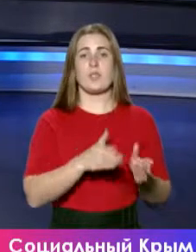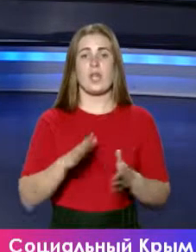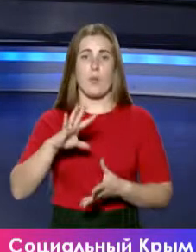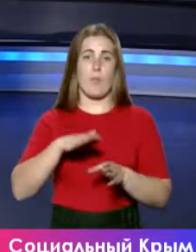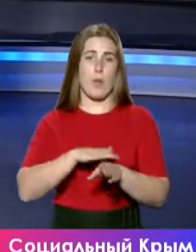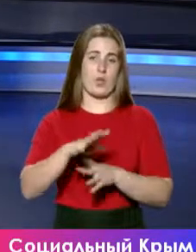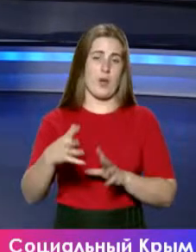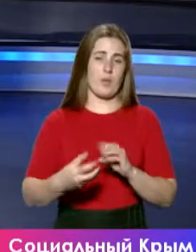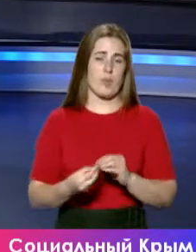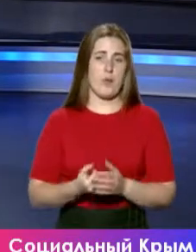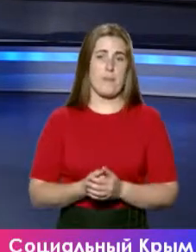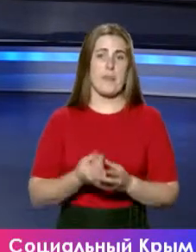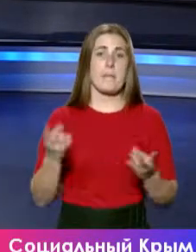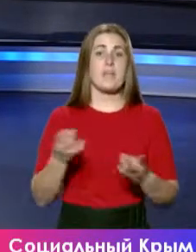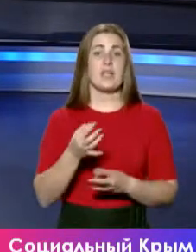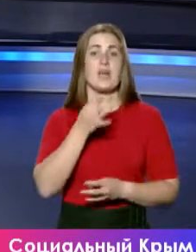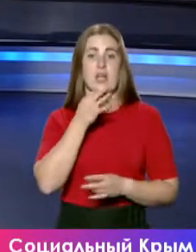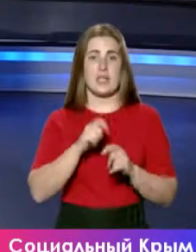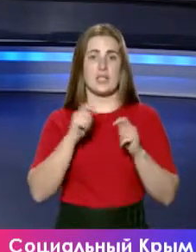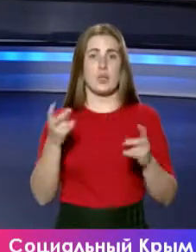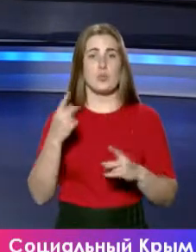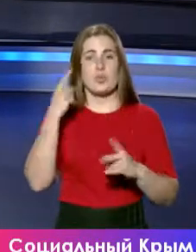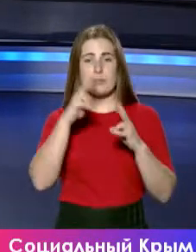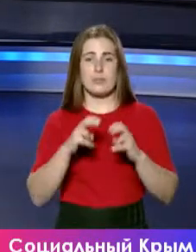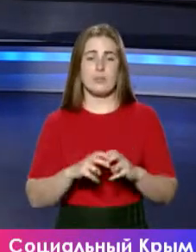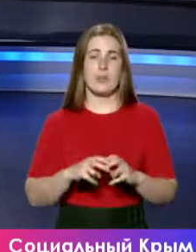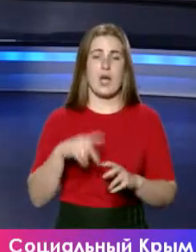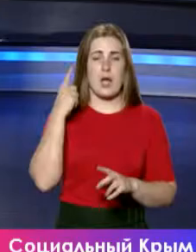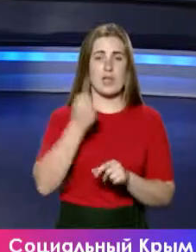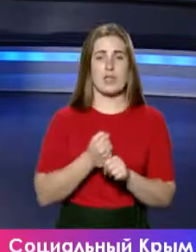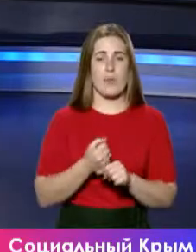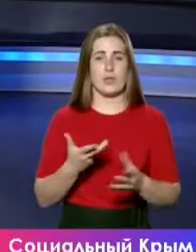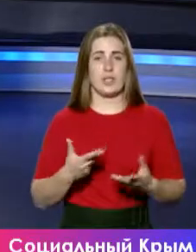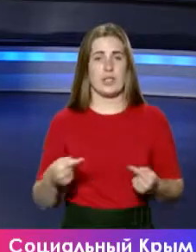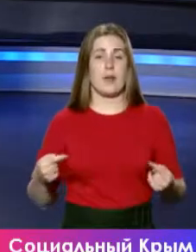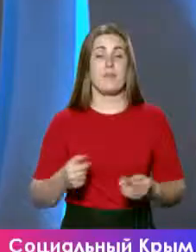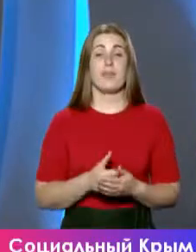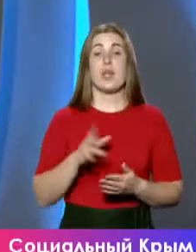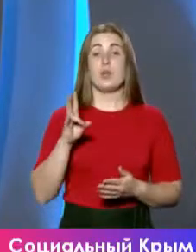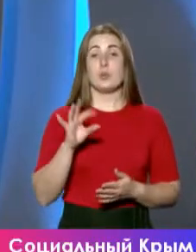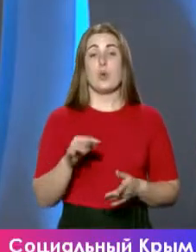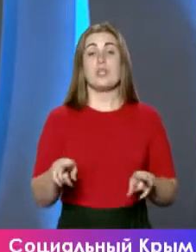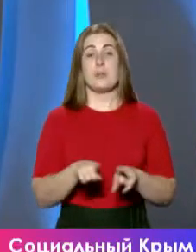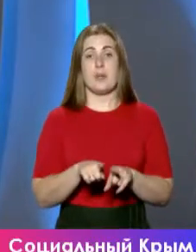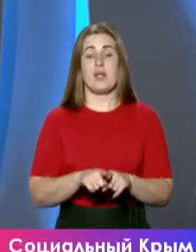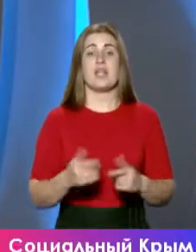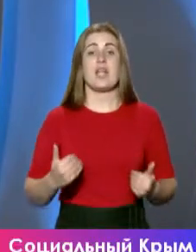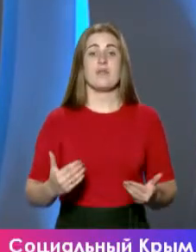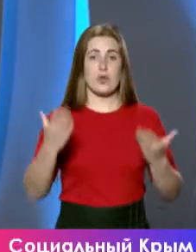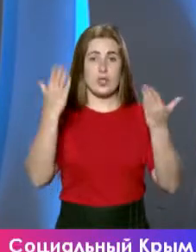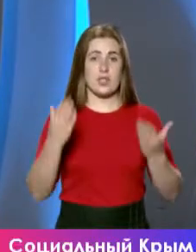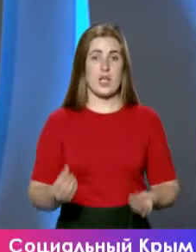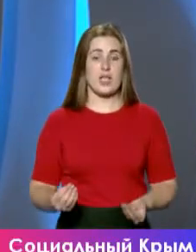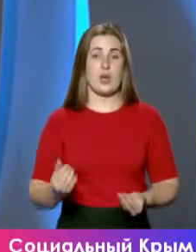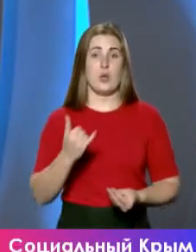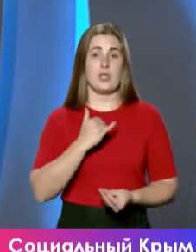То есть мало открытия сторожей, но надо его еще приступить к разработке? — переступить к разработке, совершенно верно. Но, тем не менее, на сегодняшний день у нас